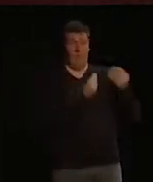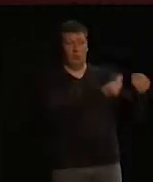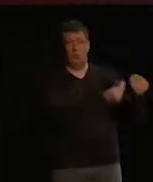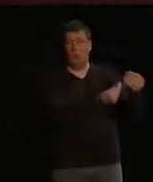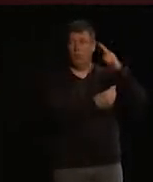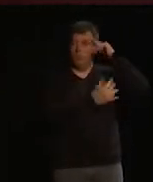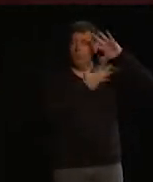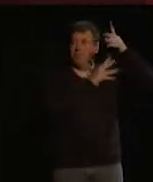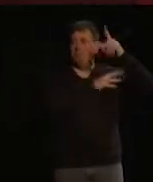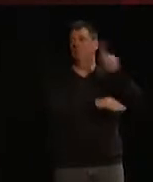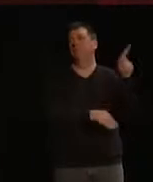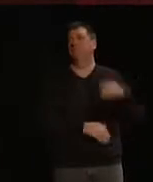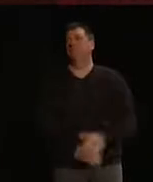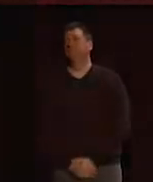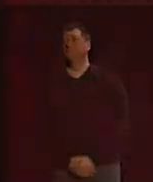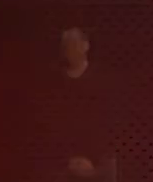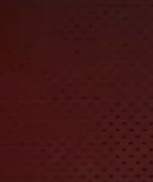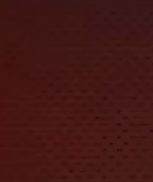de péter une durite.